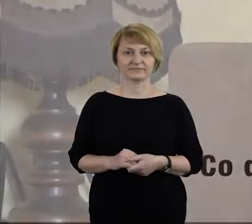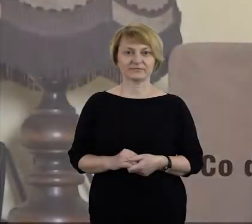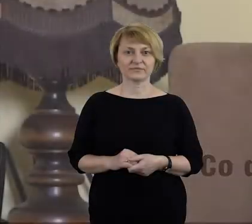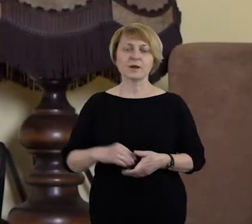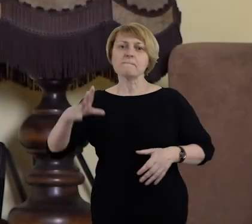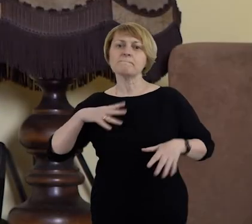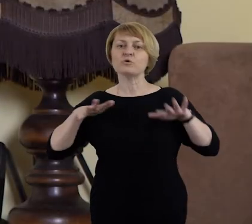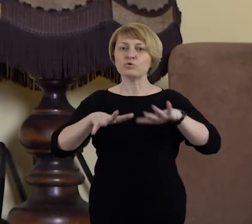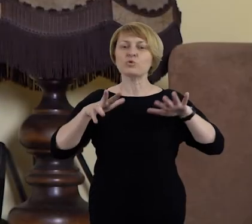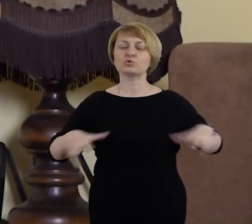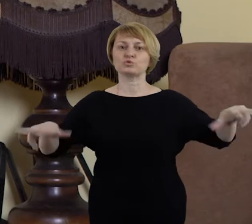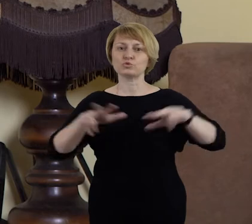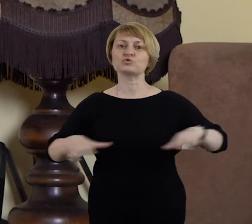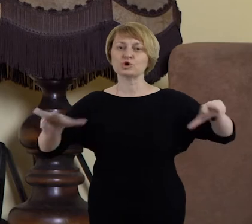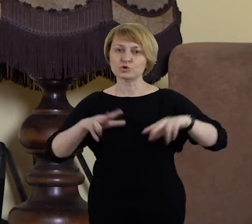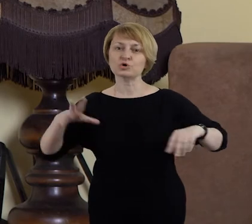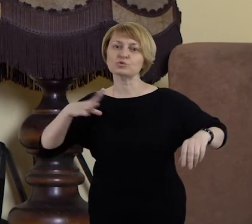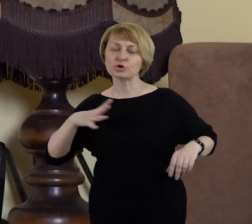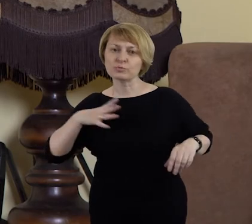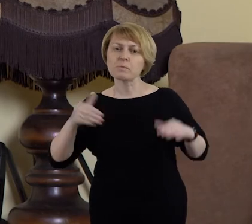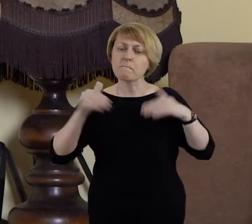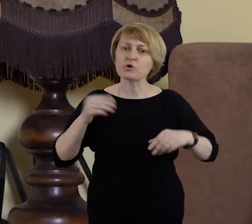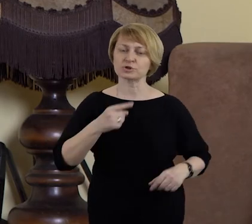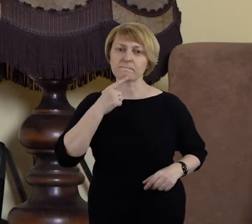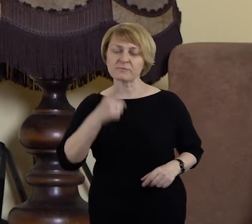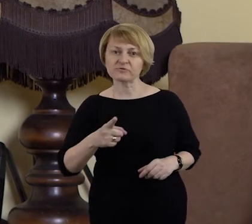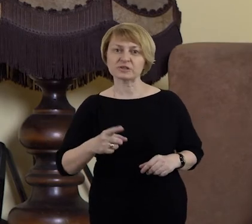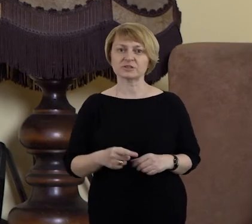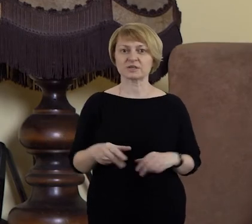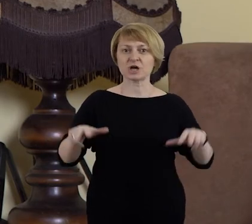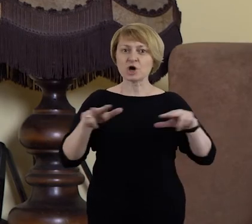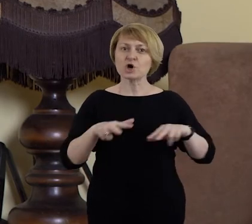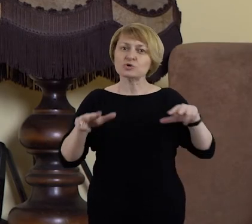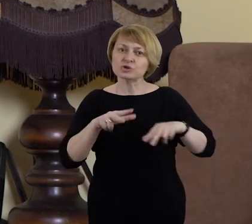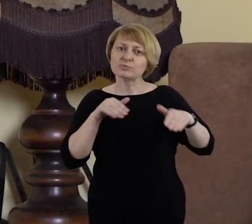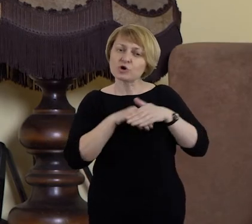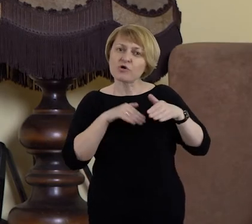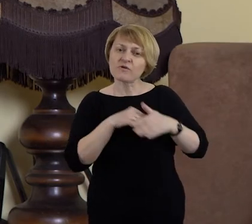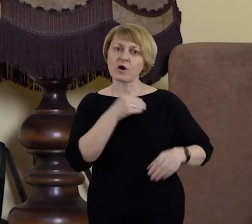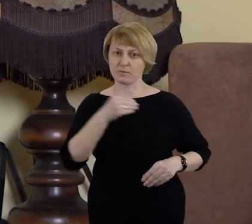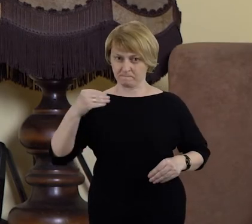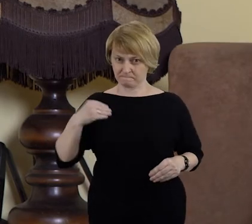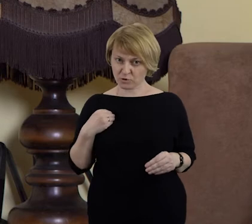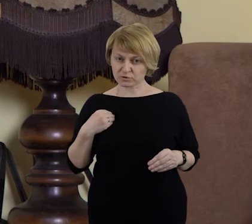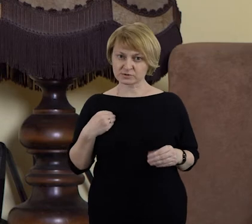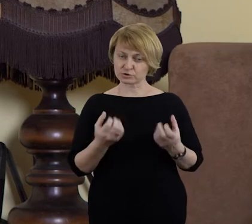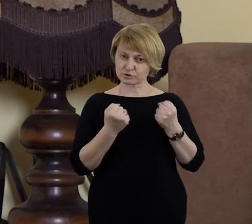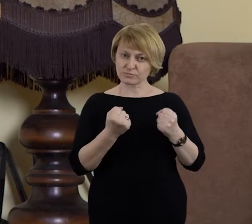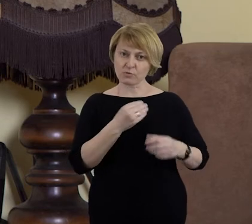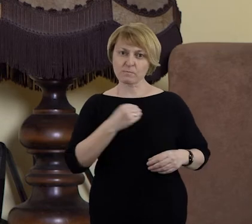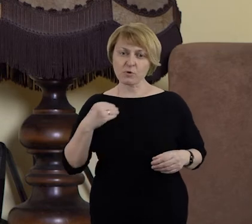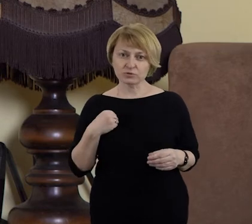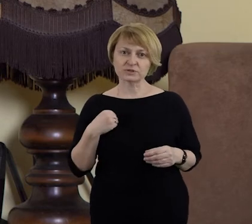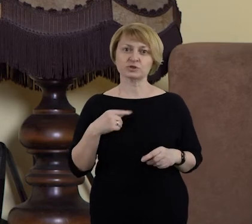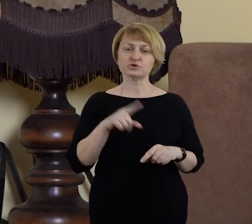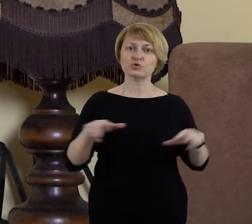Było mnóstwo takich rodzin, które były, można powiedzieć, takimi przechowalniami polskości. To